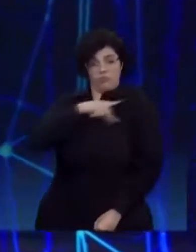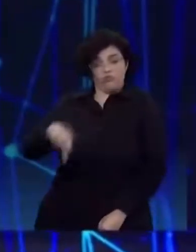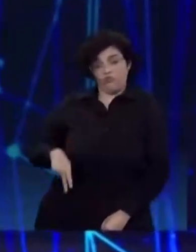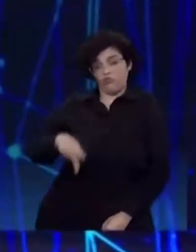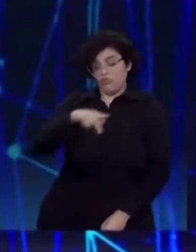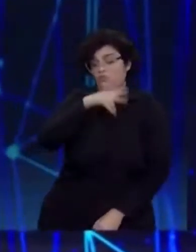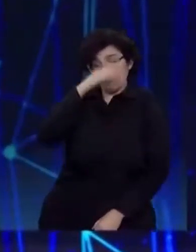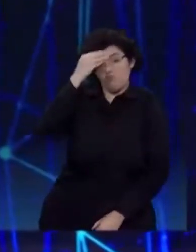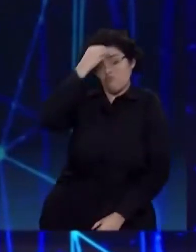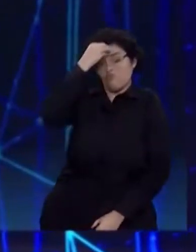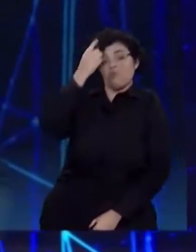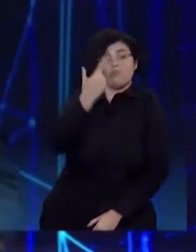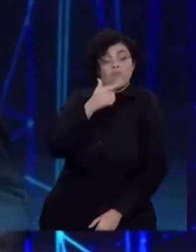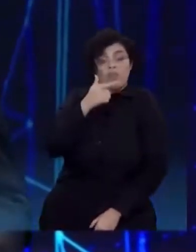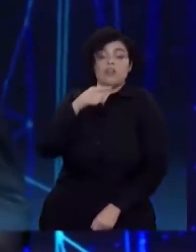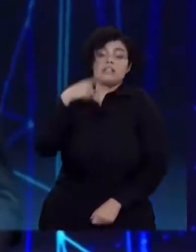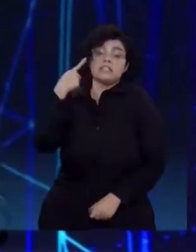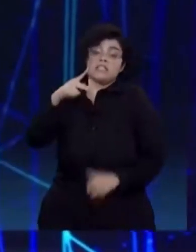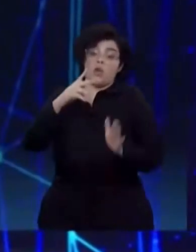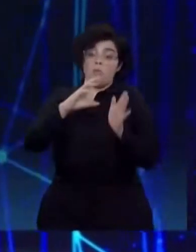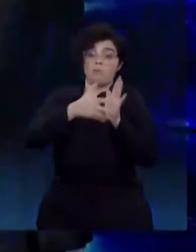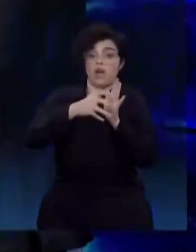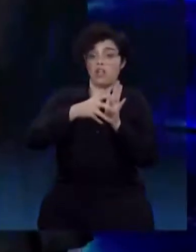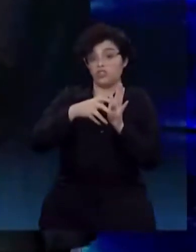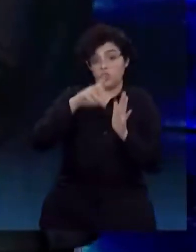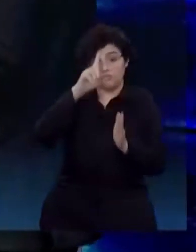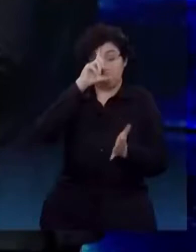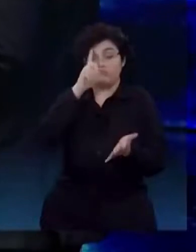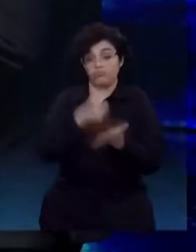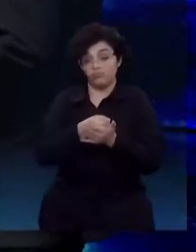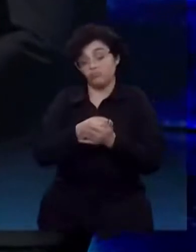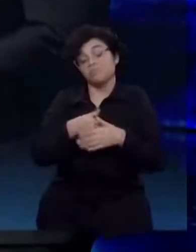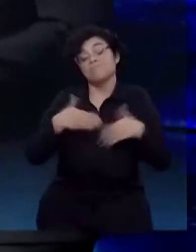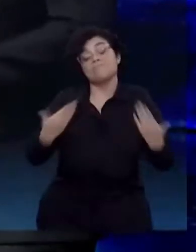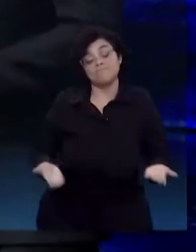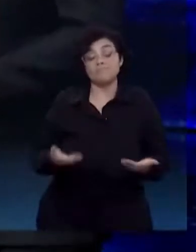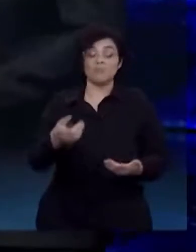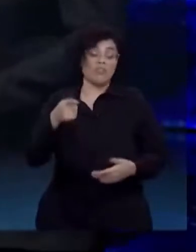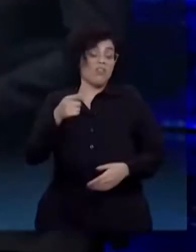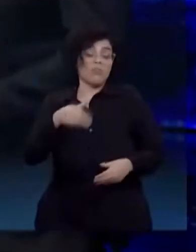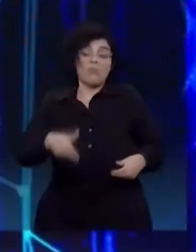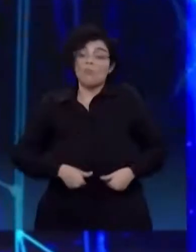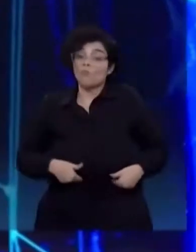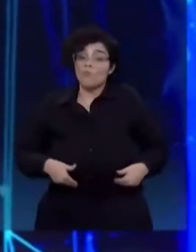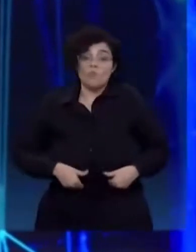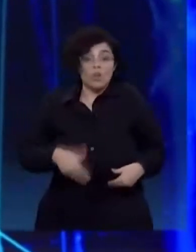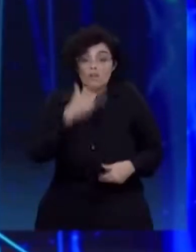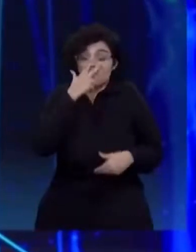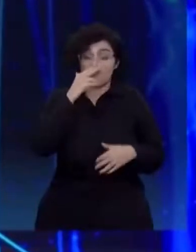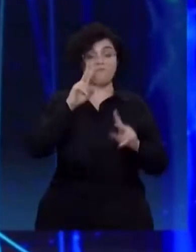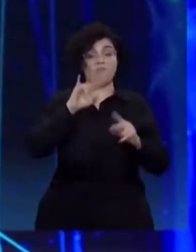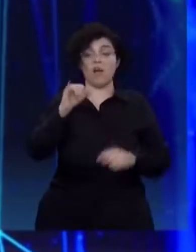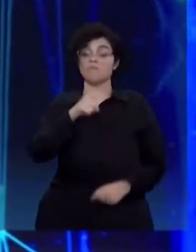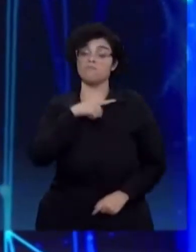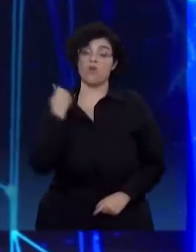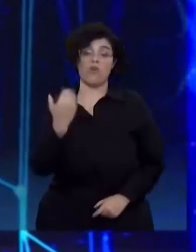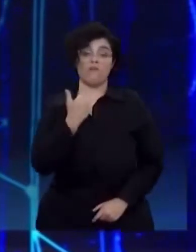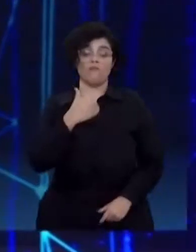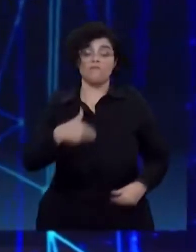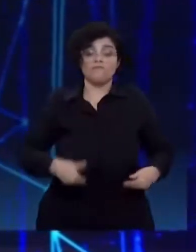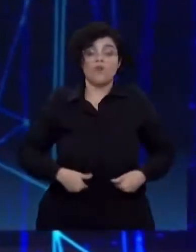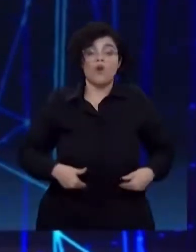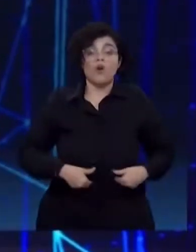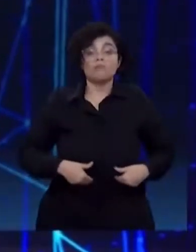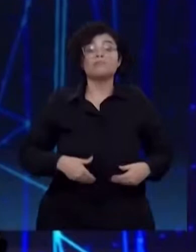dư luận mới được công bố ngày 14 tháng 10, cựu tổng thống Lula da Silva hiện dẫn trước với 49% số phiếu ủng hộ, trong khi tổng thống